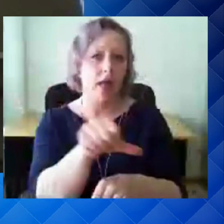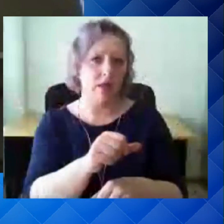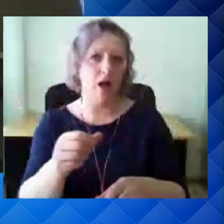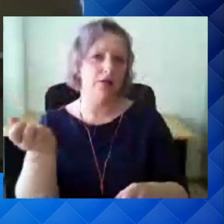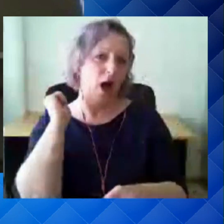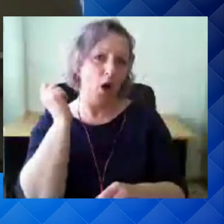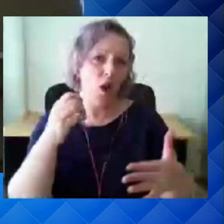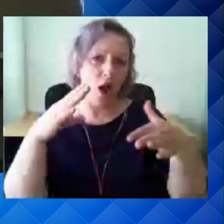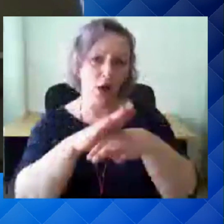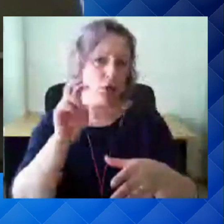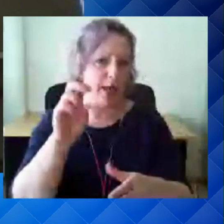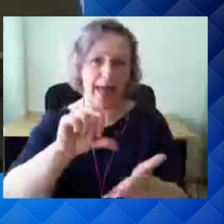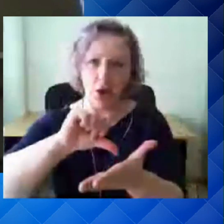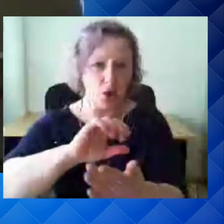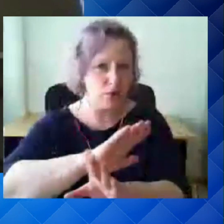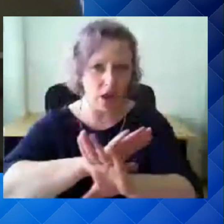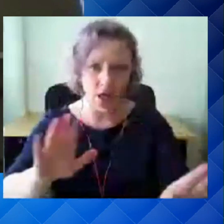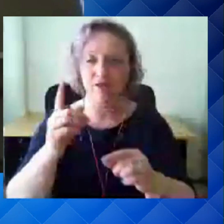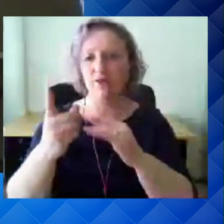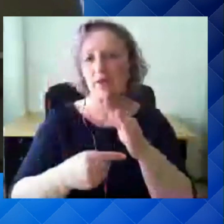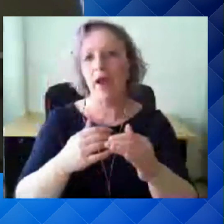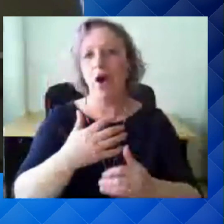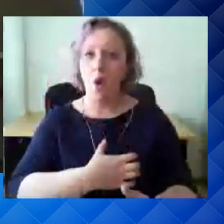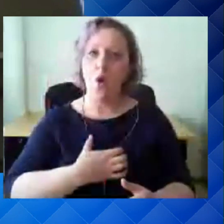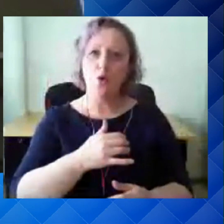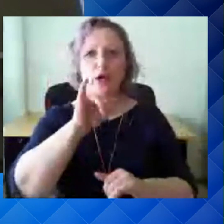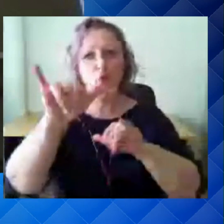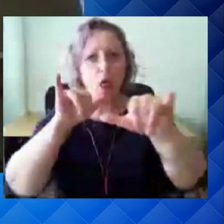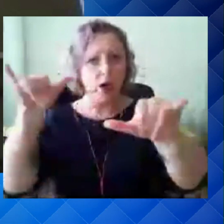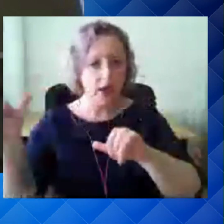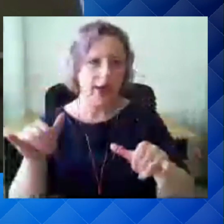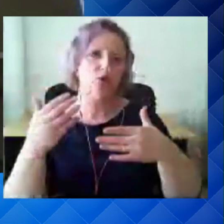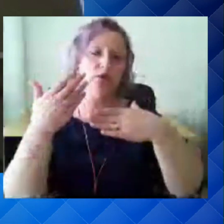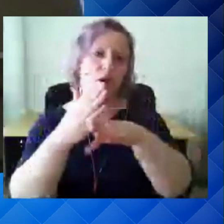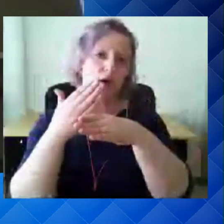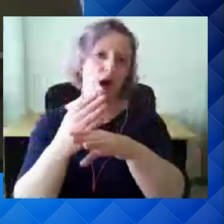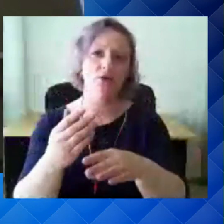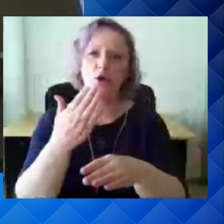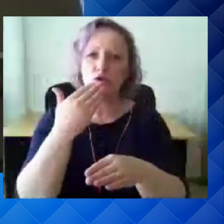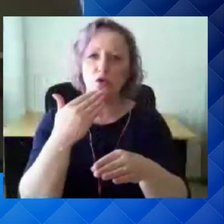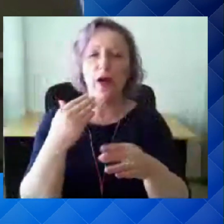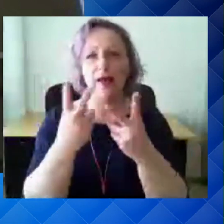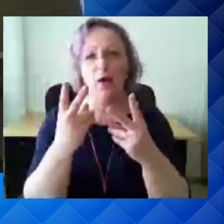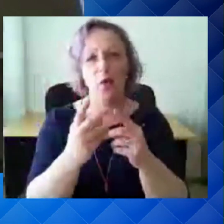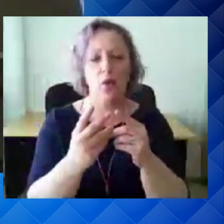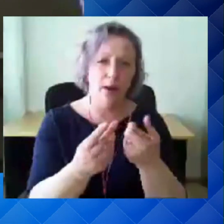pigem jagan ka oma sellised olulised külaskäigud siis suhulaste ja sõprade juurde suve peale hajutatud ära.